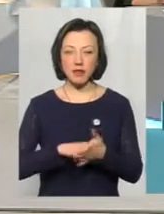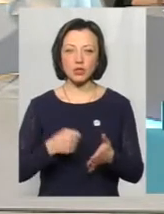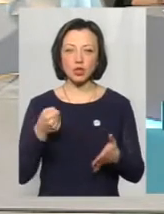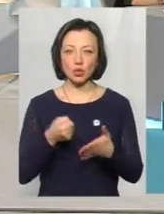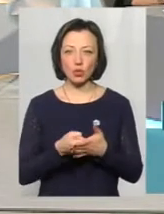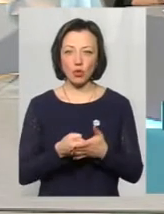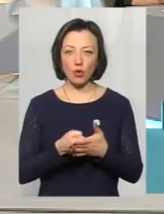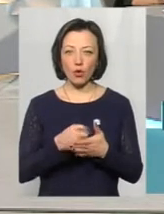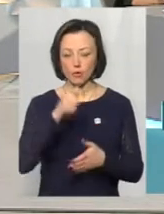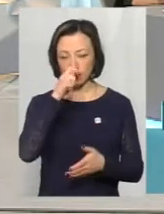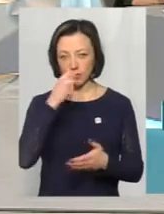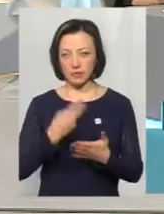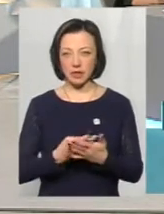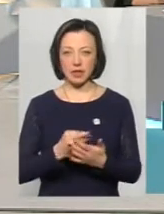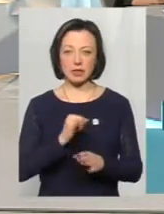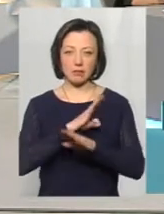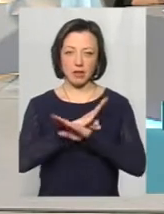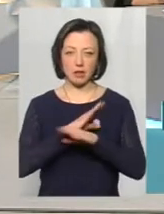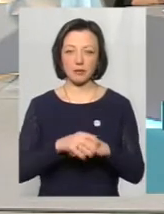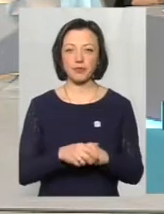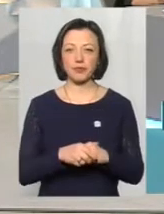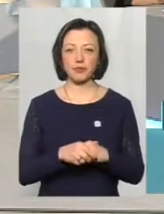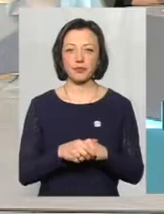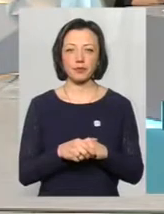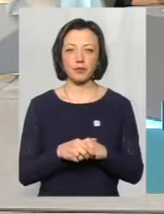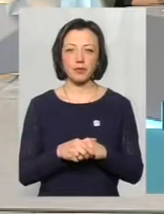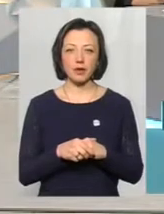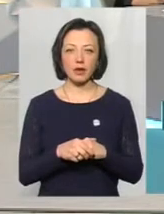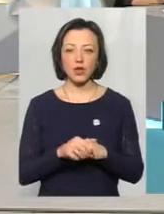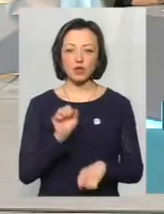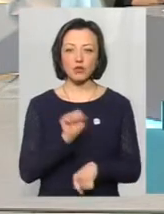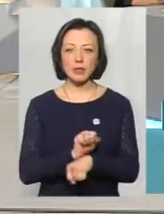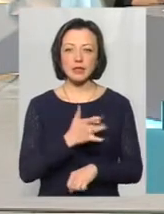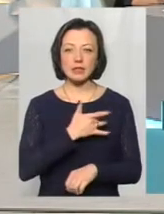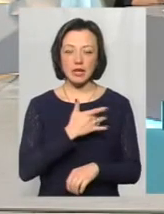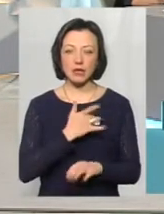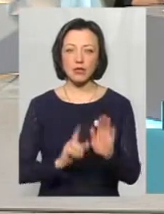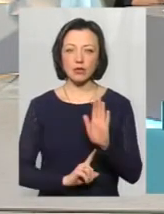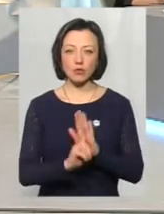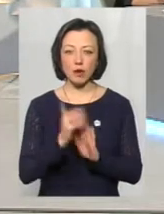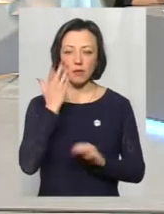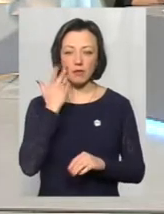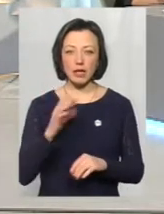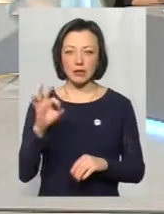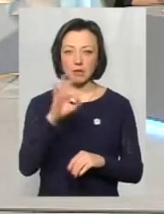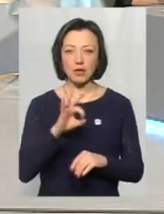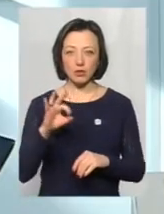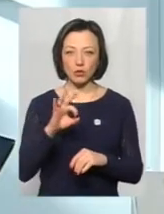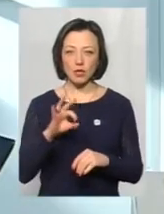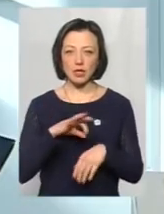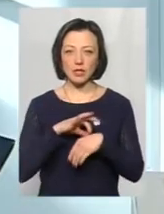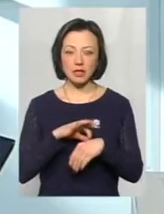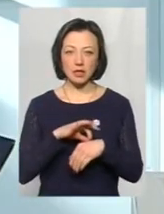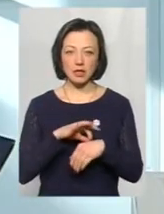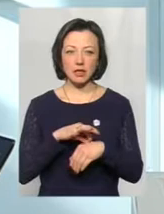втрати свідомості і смерті. Зупинка серця наступає при температурі тіля людини